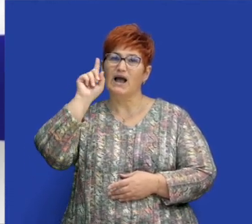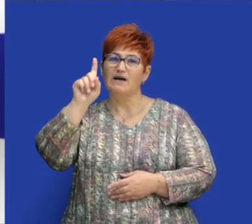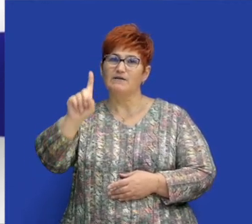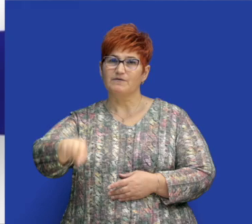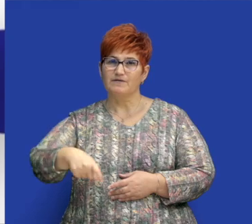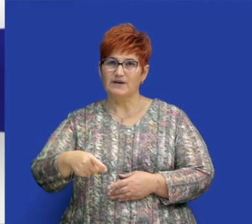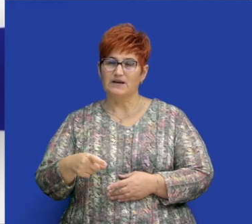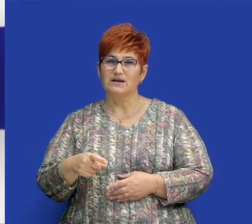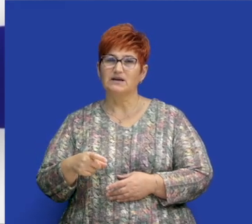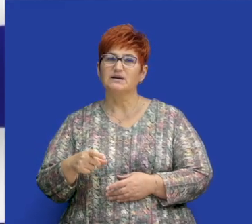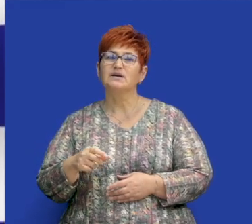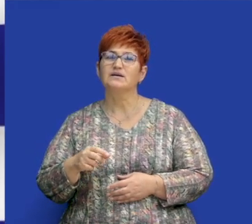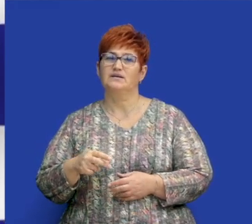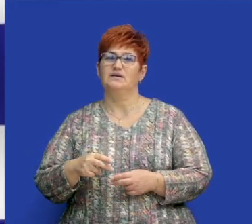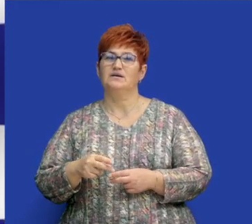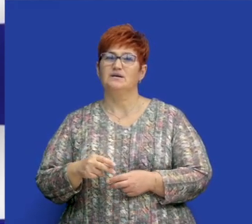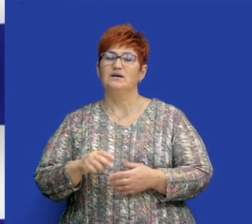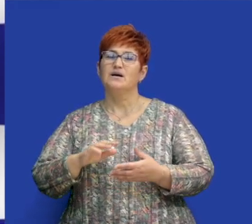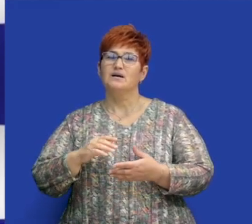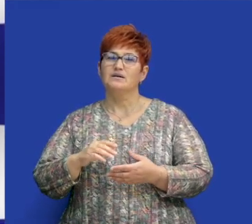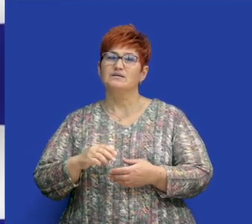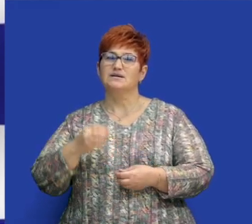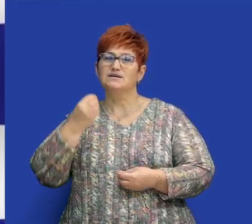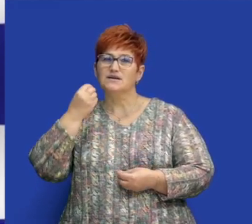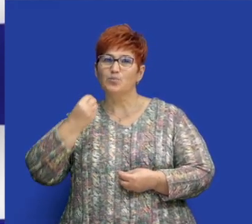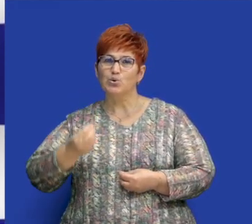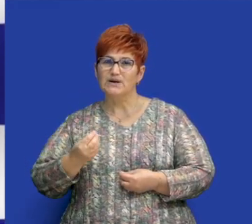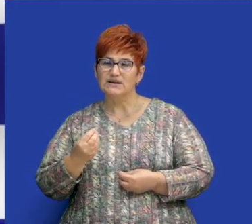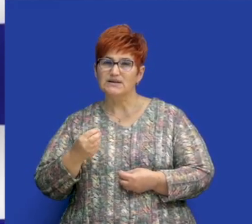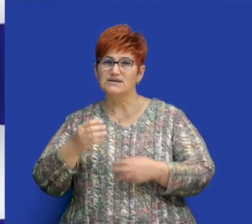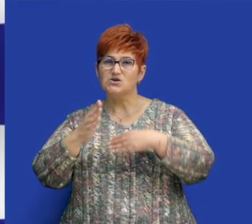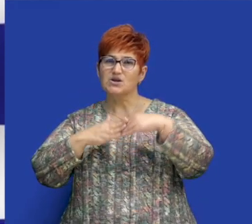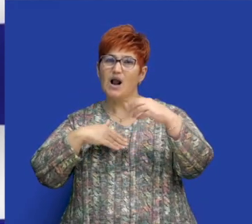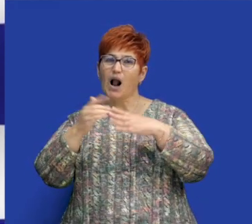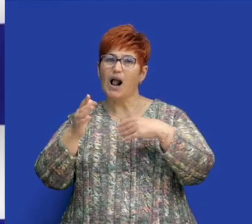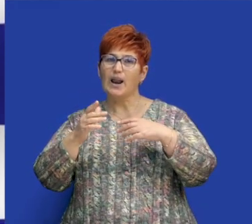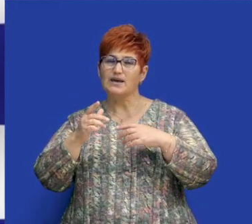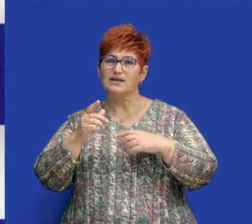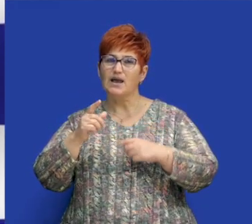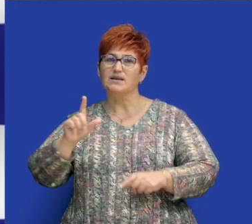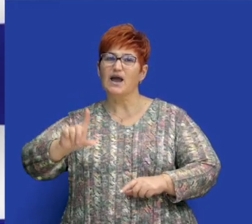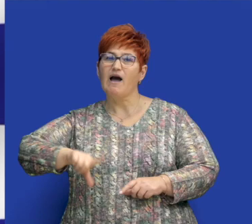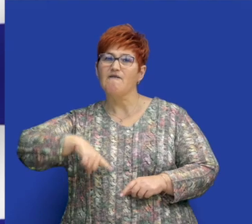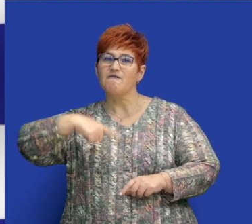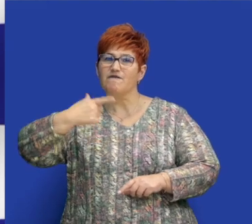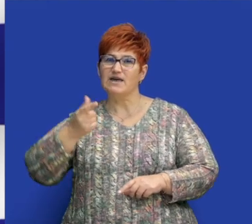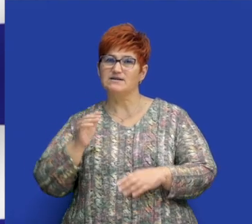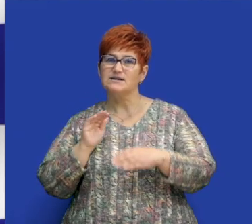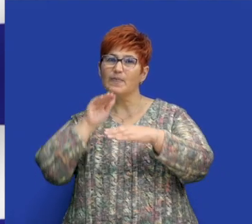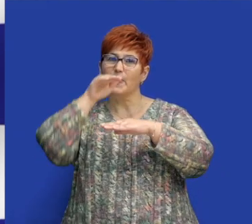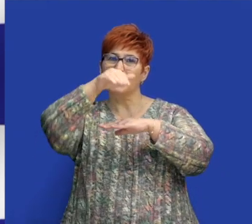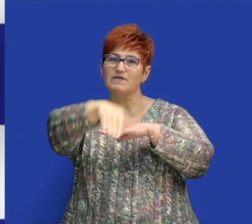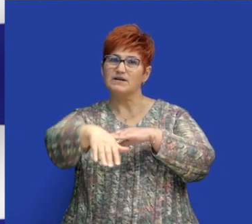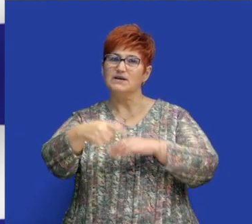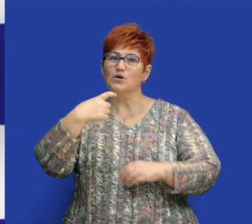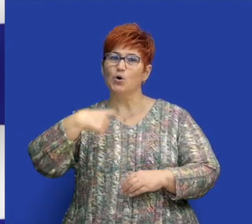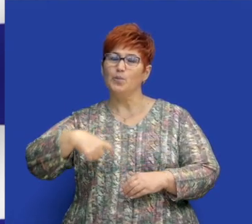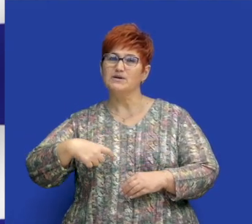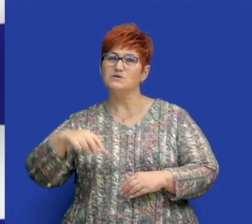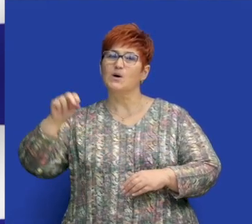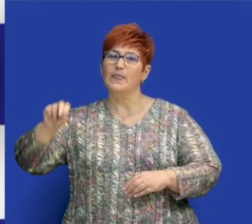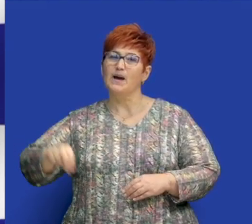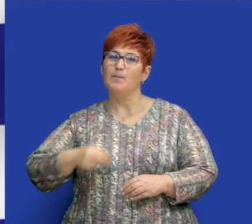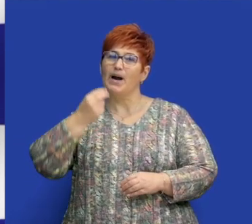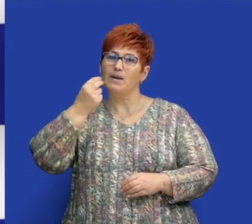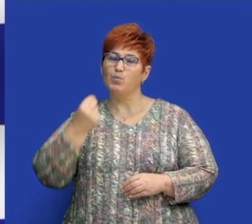a birka és a bárányhús mellett a marha és a sertés is elfogadott. Ezek vegyítése is szokás. A hal